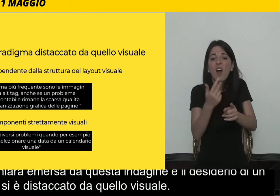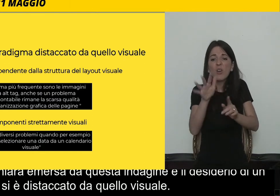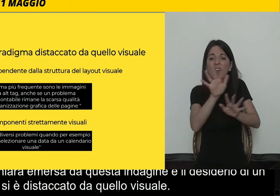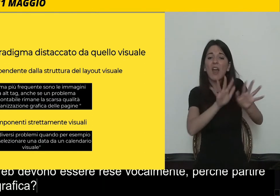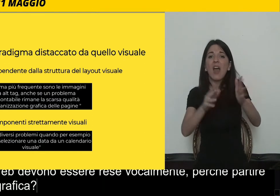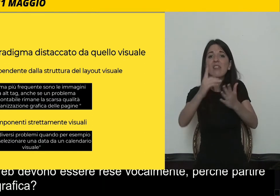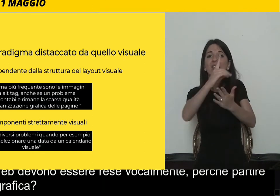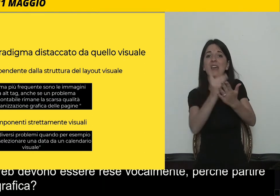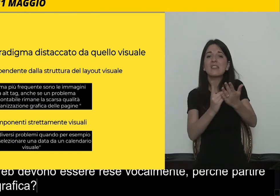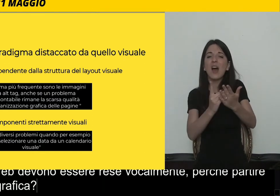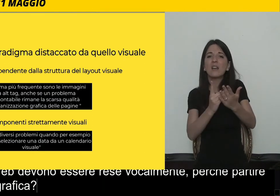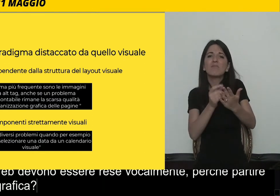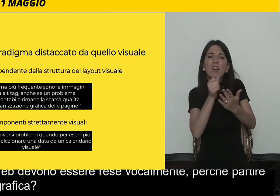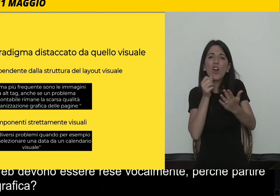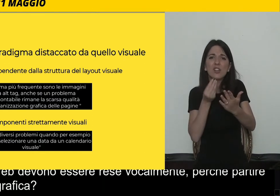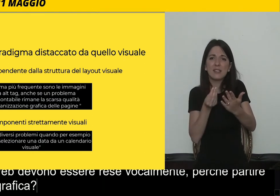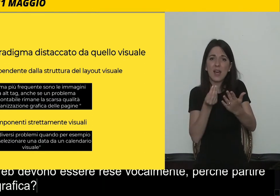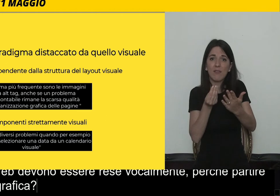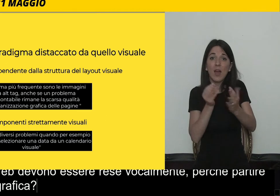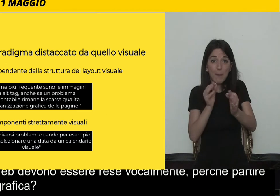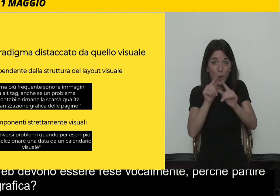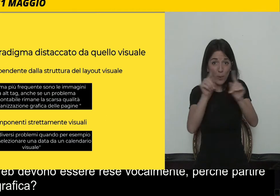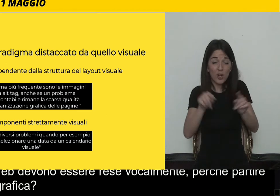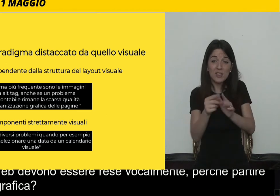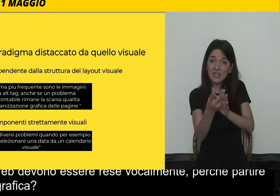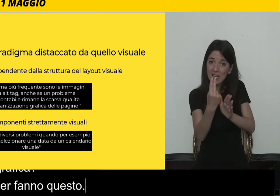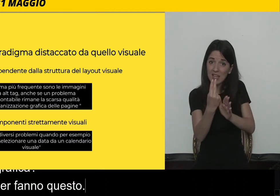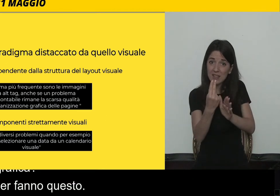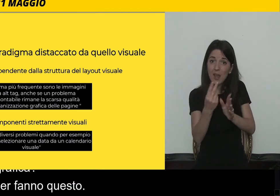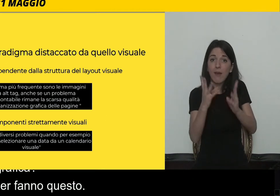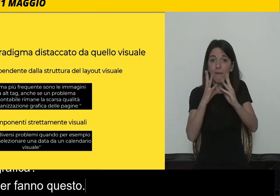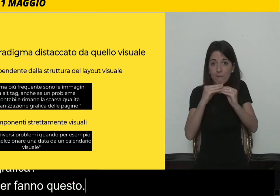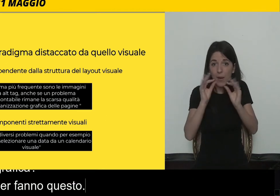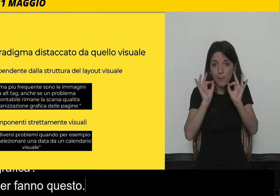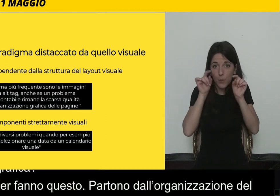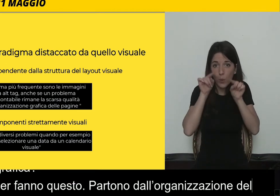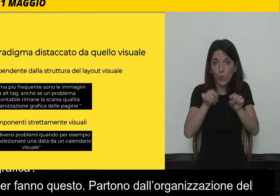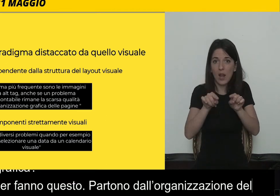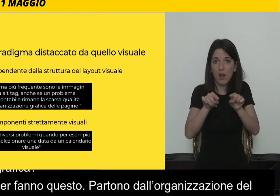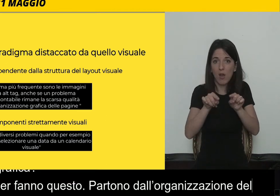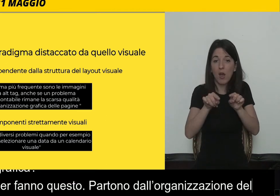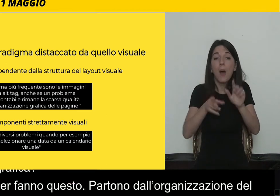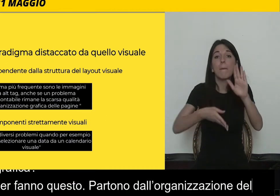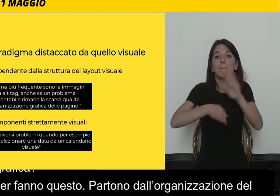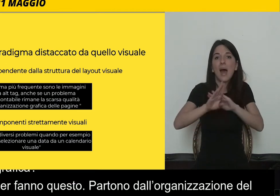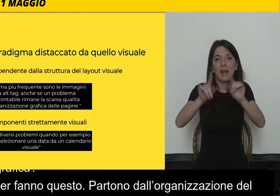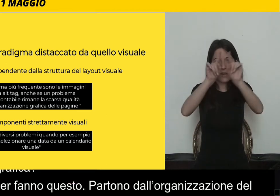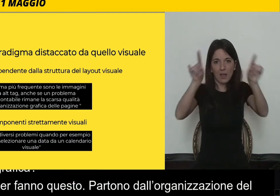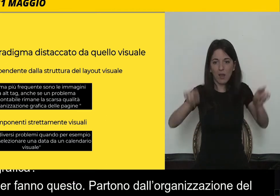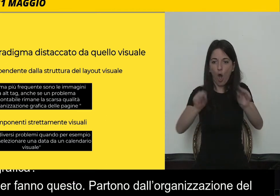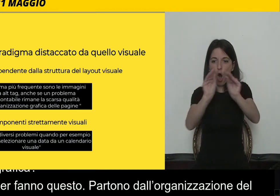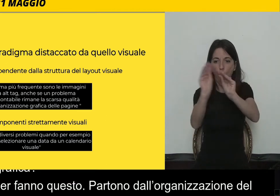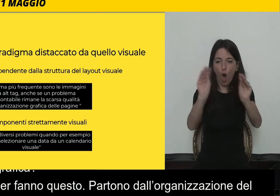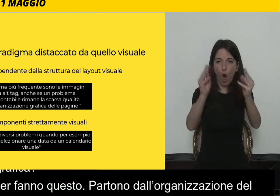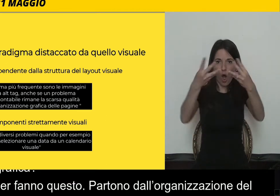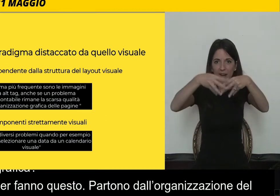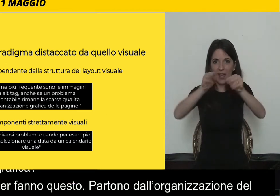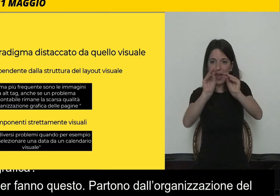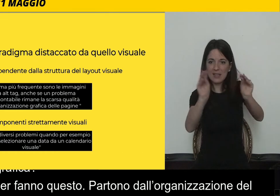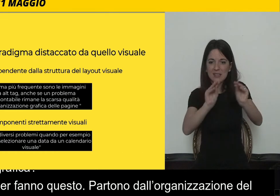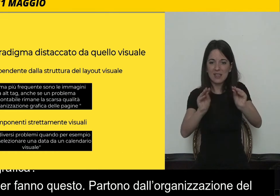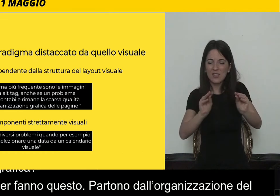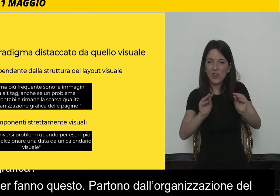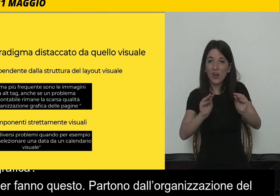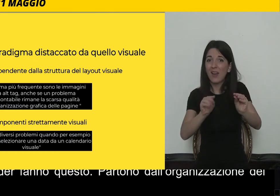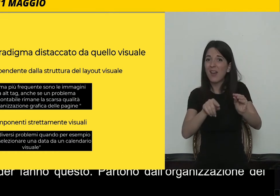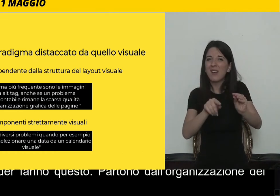Partono dalla organizzazione del layout, scandiscono quell'organizzazione della pagina, non cercano di capire